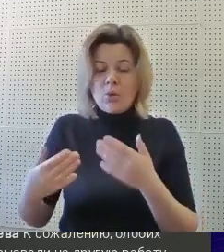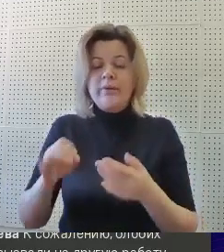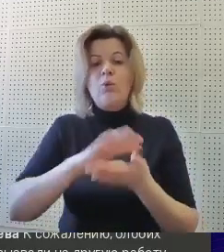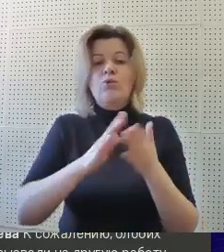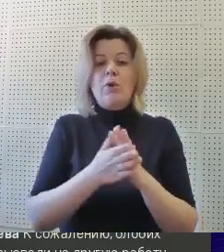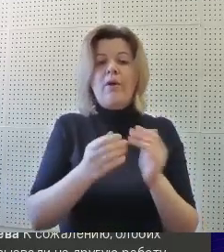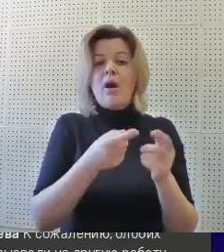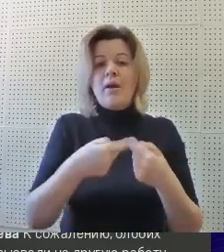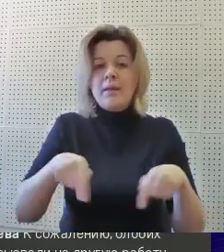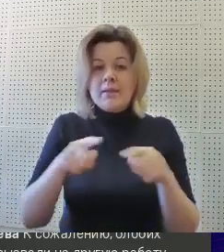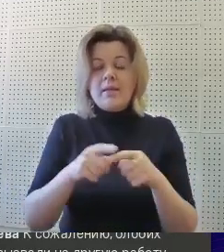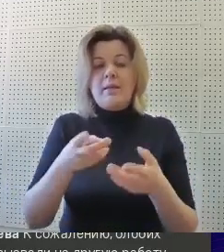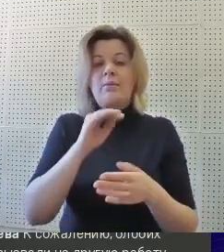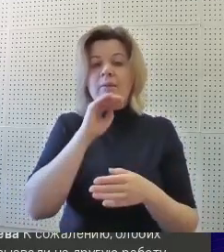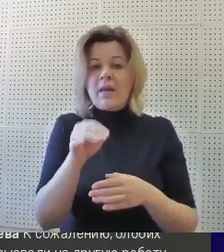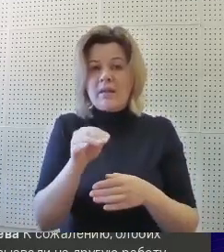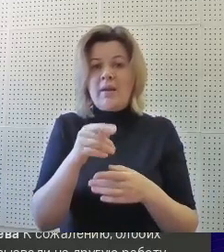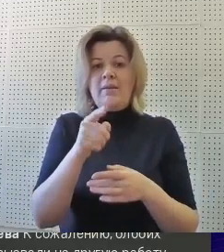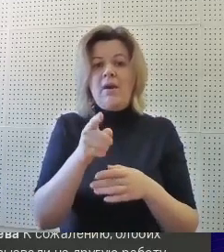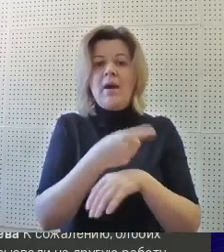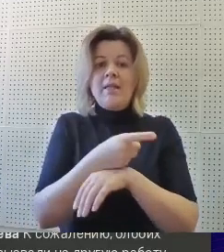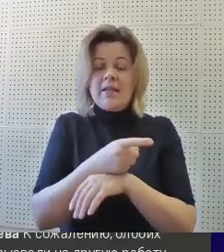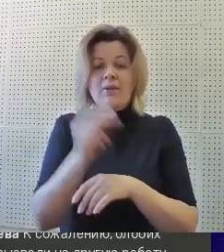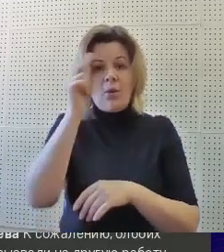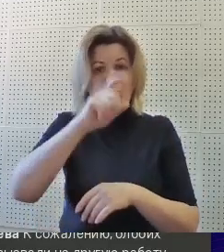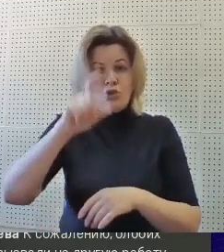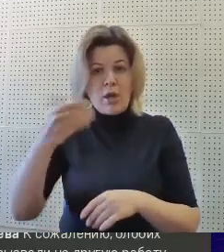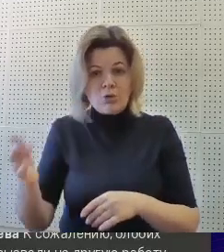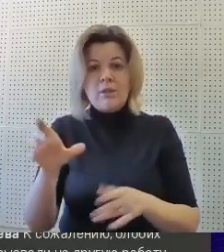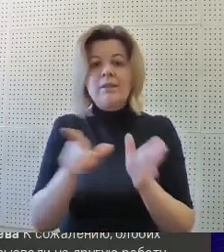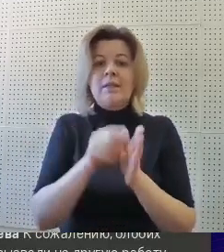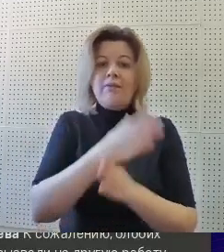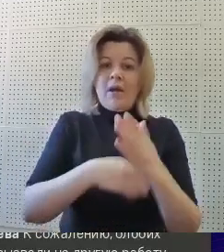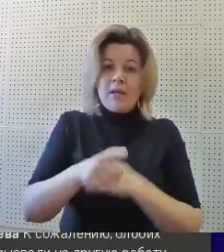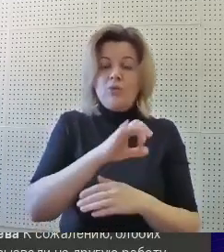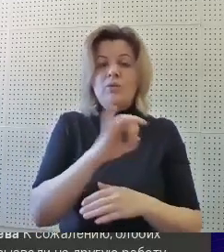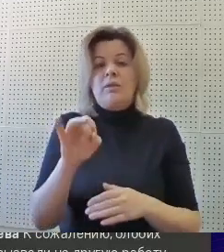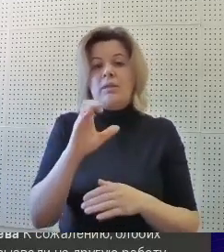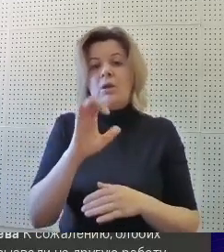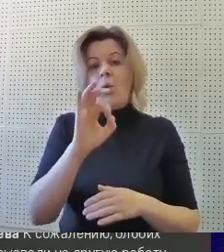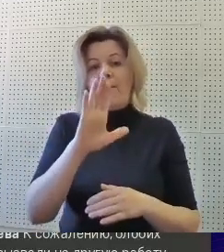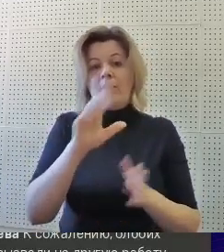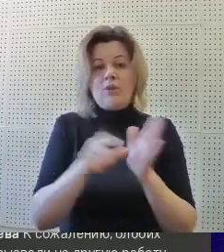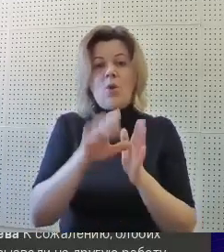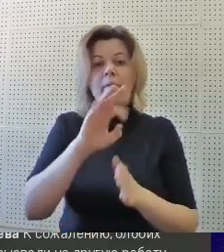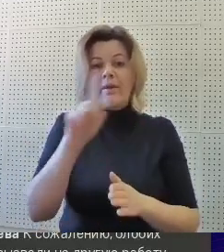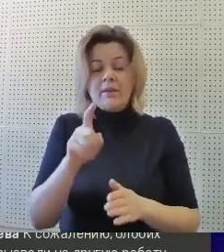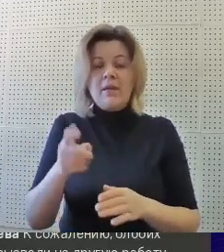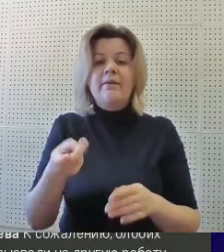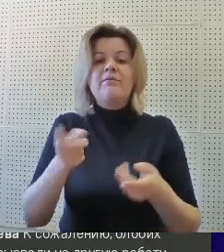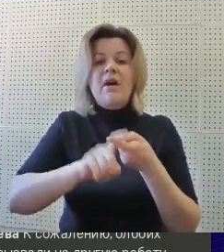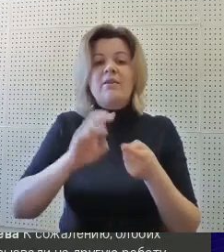особенностей условий организации профессионального ориентирования обучающихся с инвалидностью и УВЗ в зависимости от